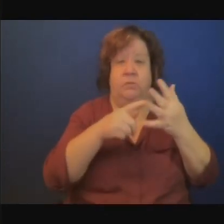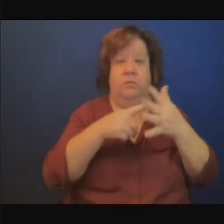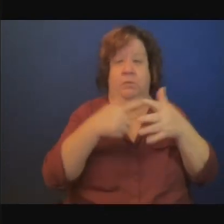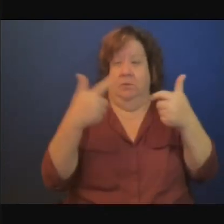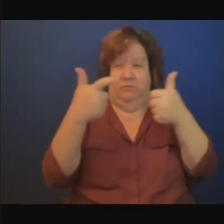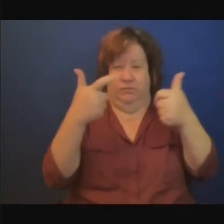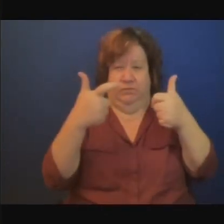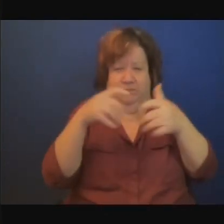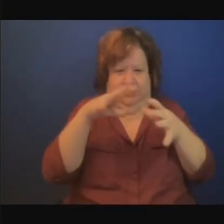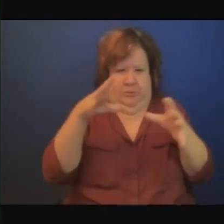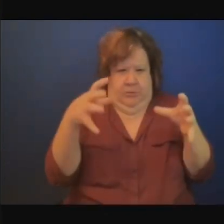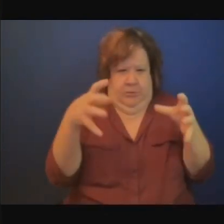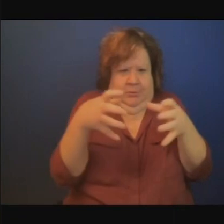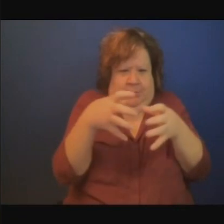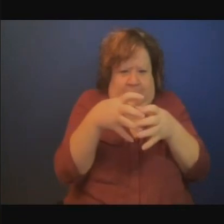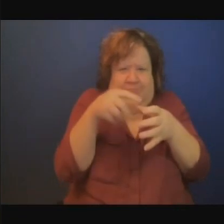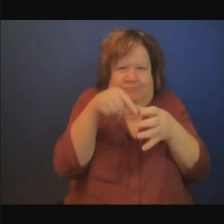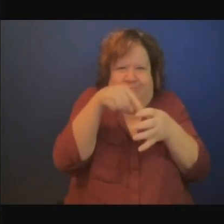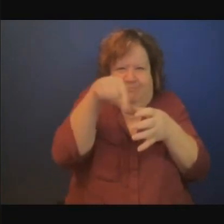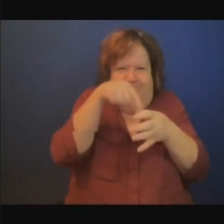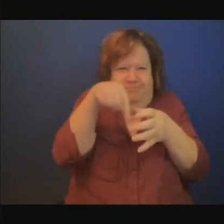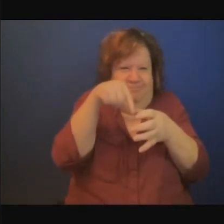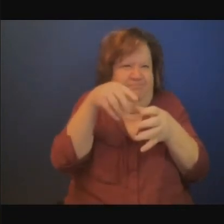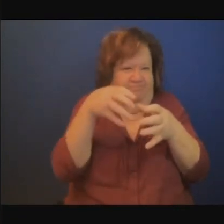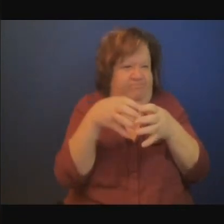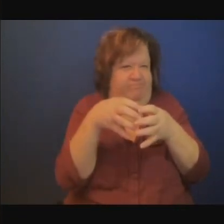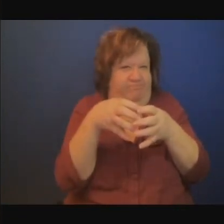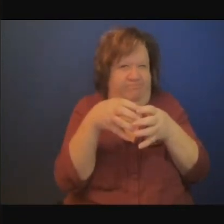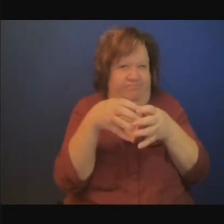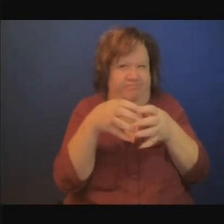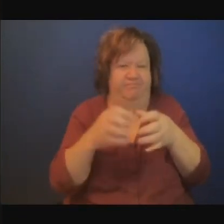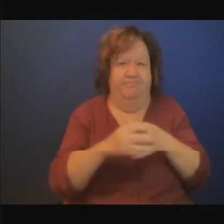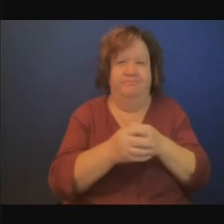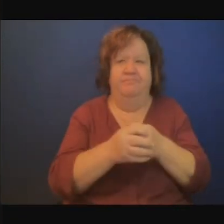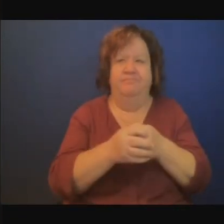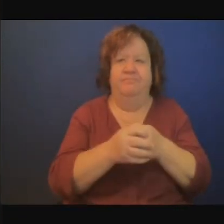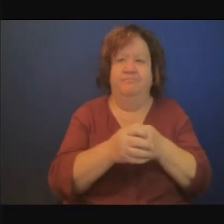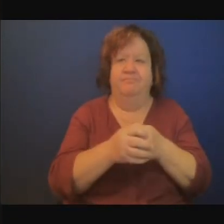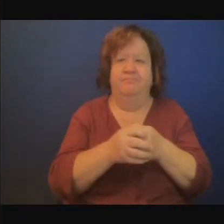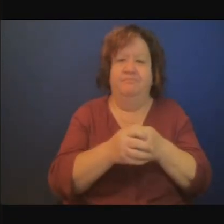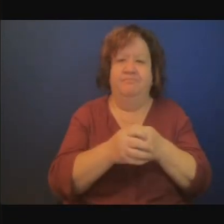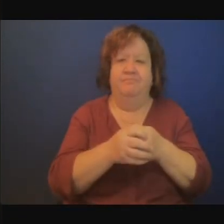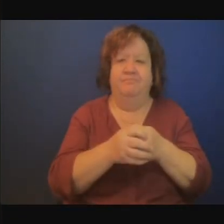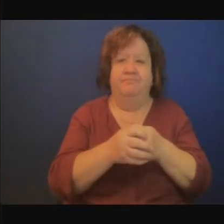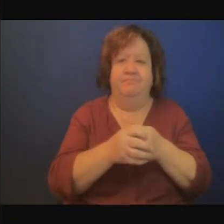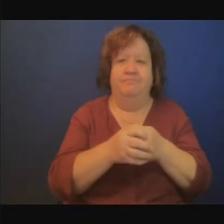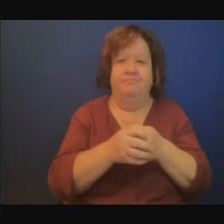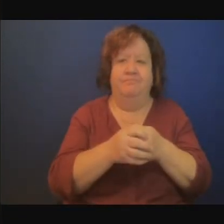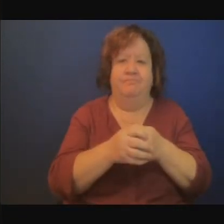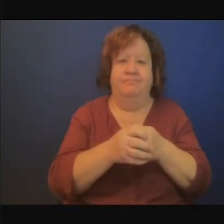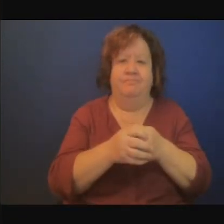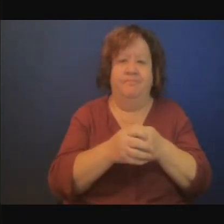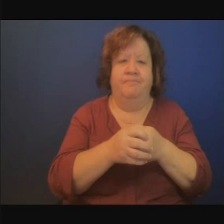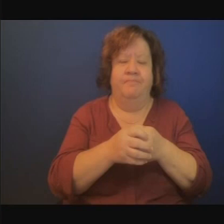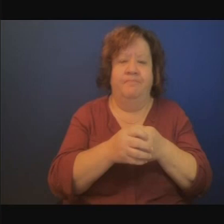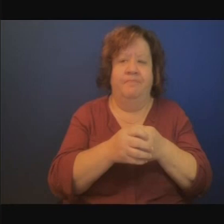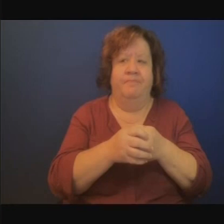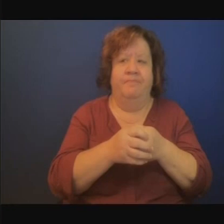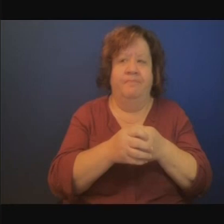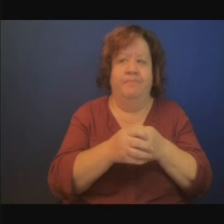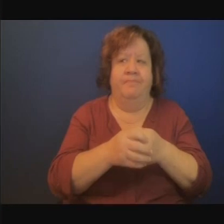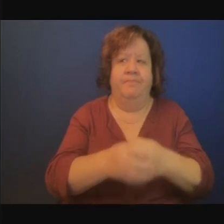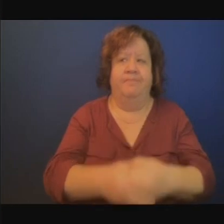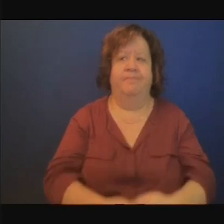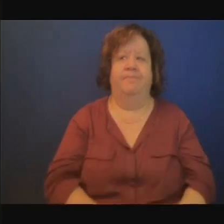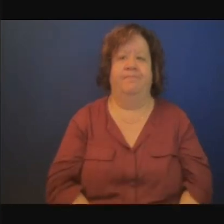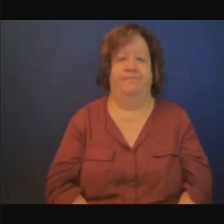et donc cela devrait tout couvrir si l'on se focalisait aussi sur les ODD, notamment les 1,